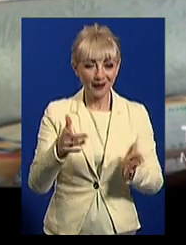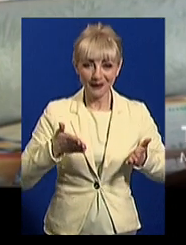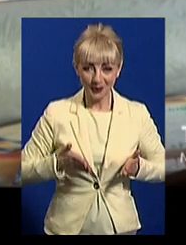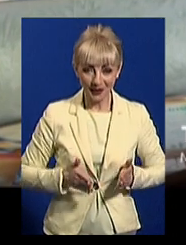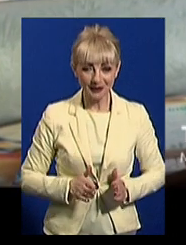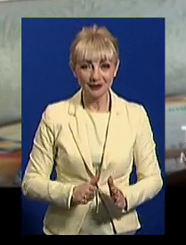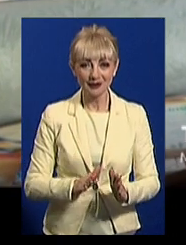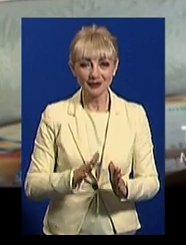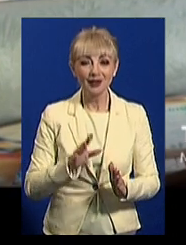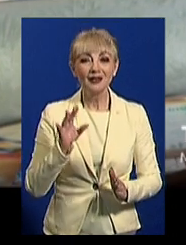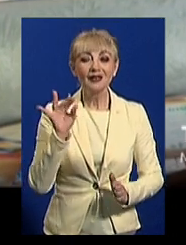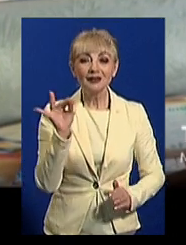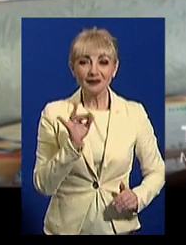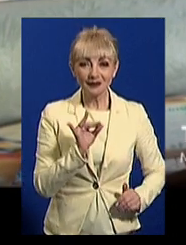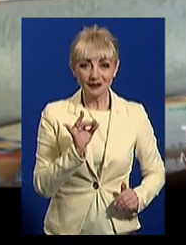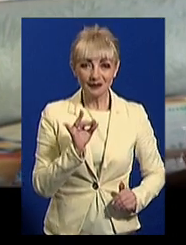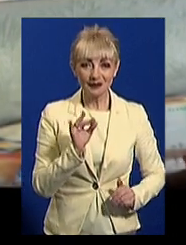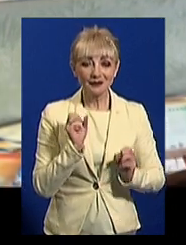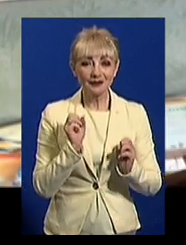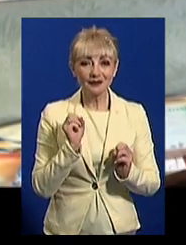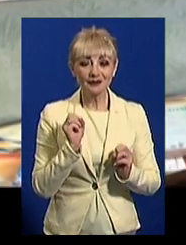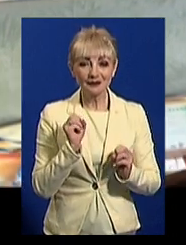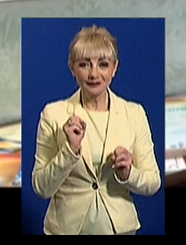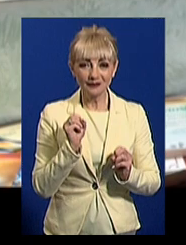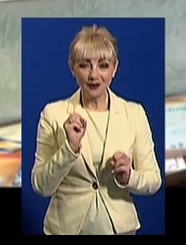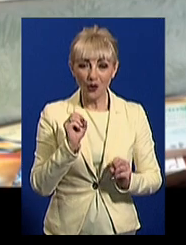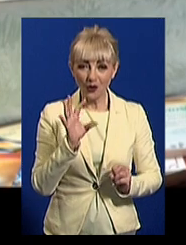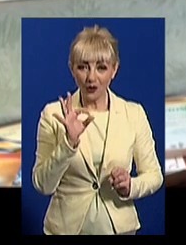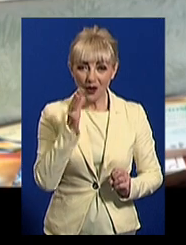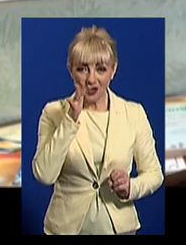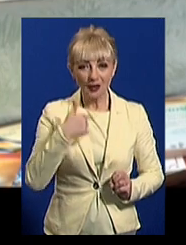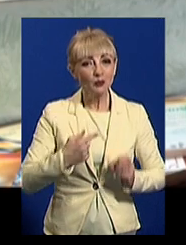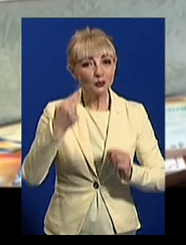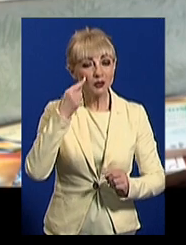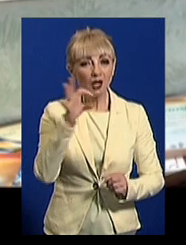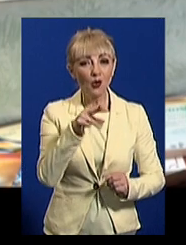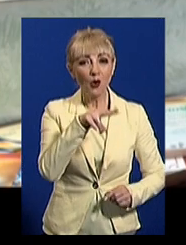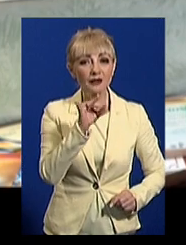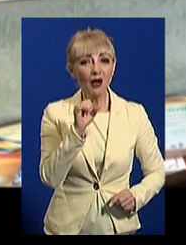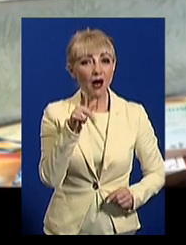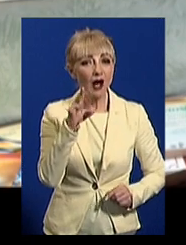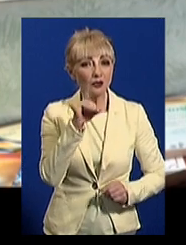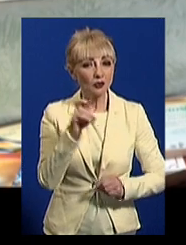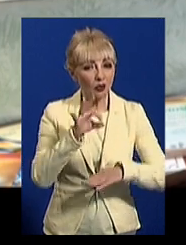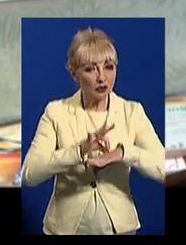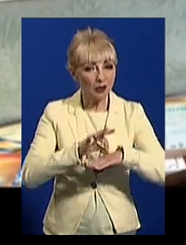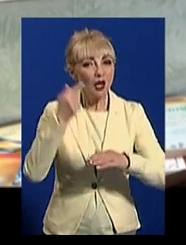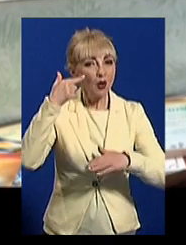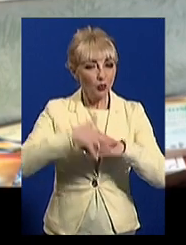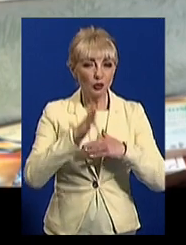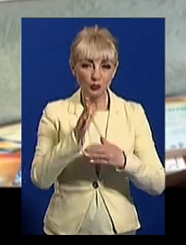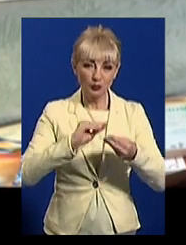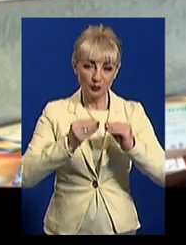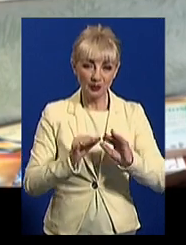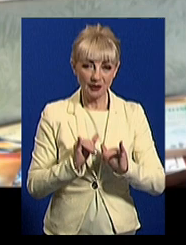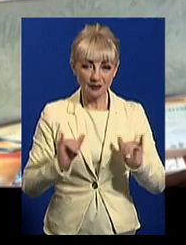Розвивати таланти віки ми почали із нуля, як тільки вона народилася. Коли ми дізналися про діагноз, зрозуміло, що будуть проблеми з розвитком,